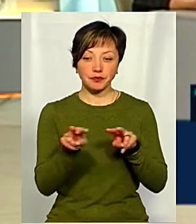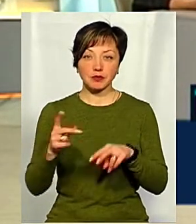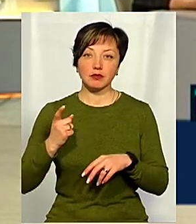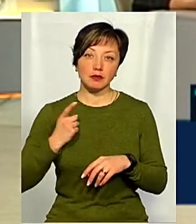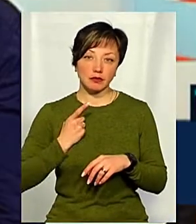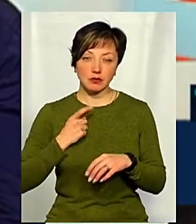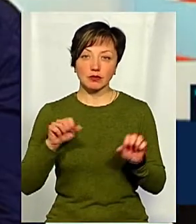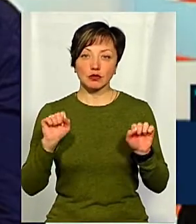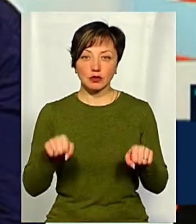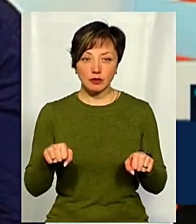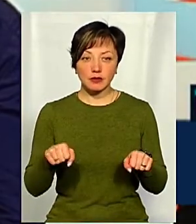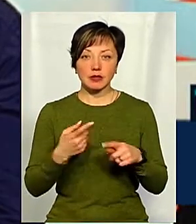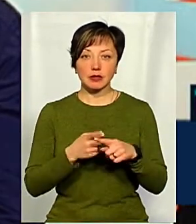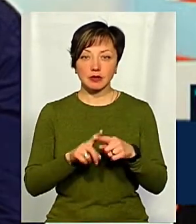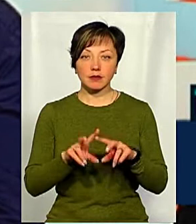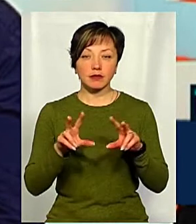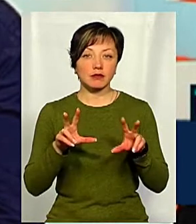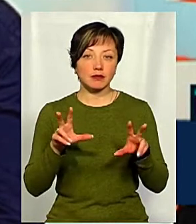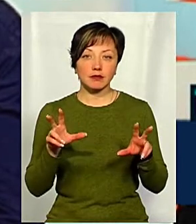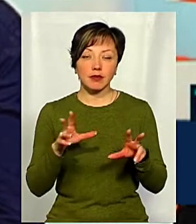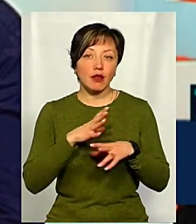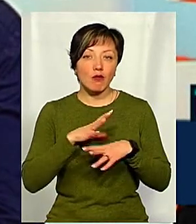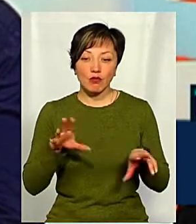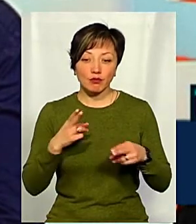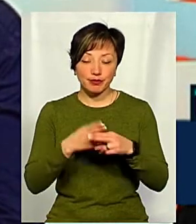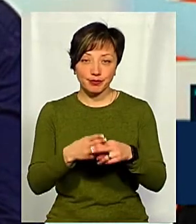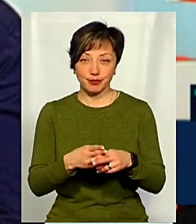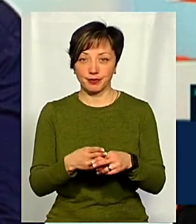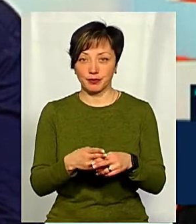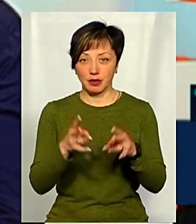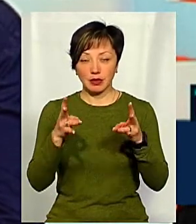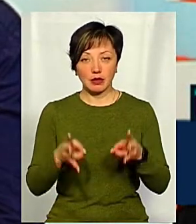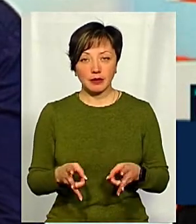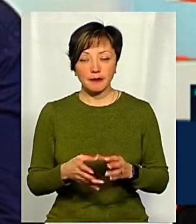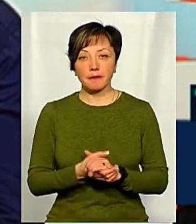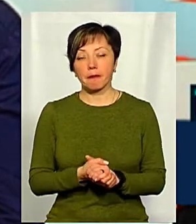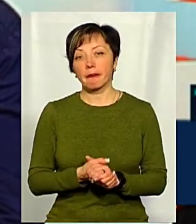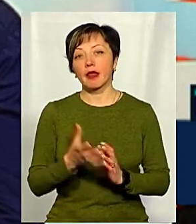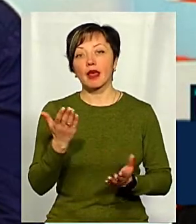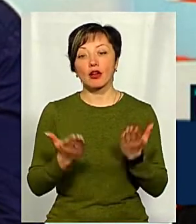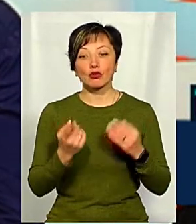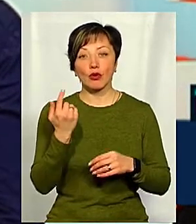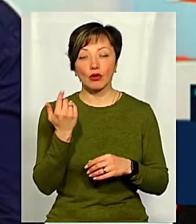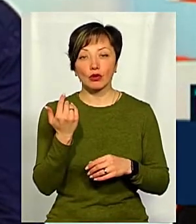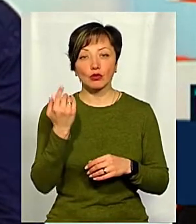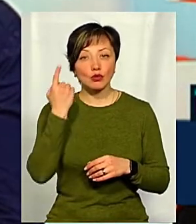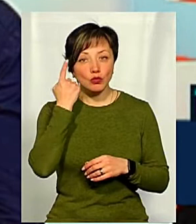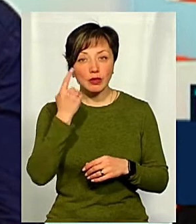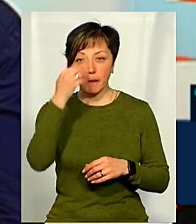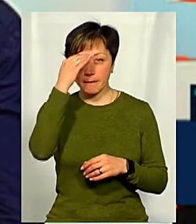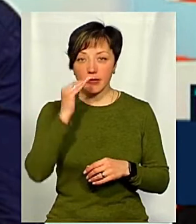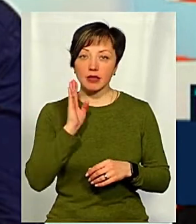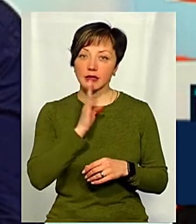охорону, можливо, і це вдалося б попередити. Крім того, якщо виходити з того, що все-таки